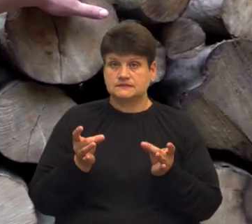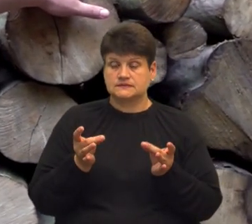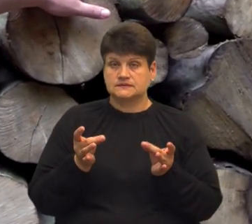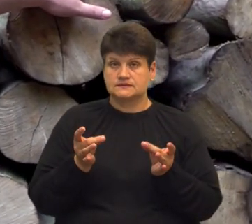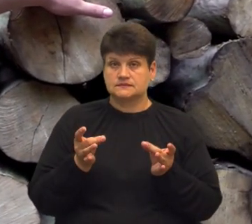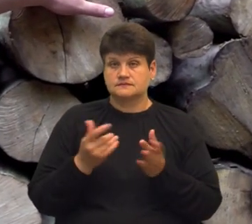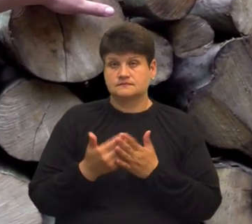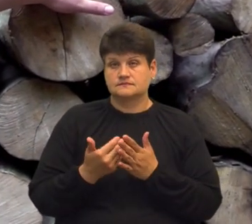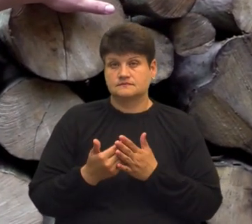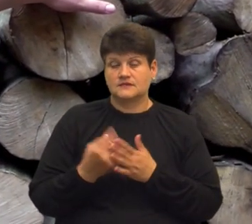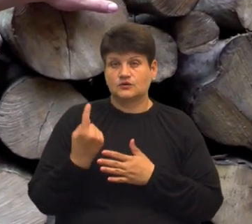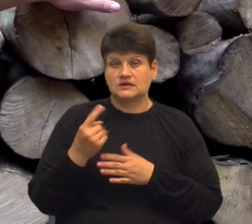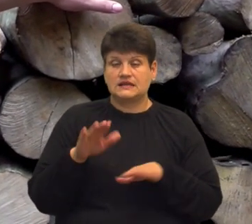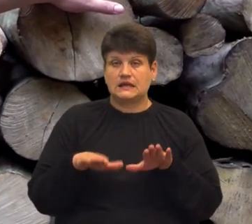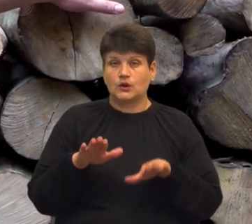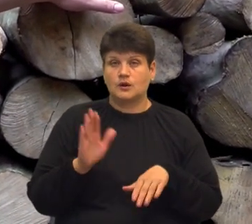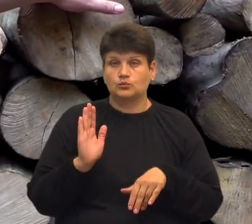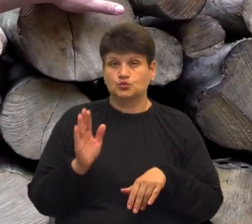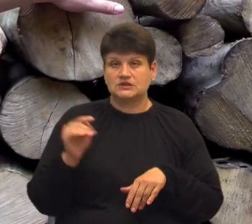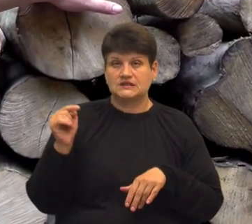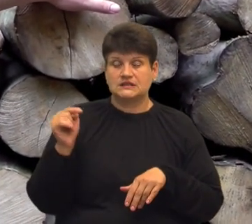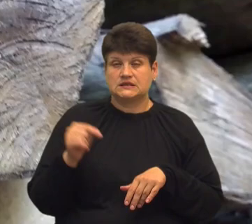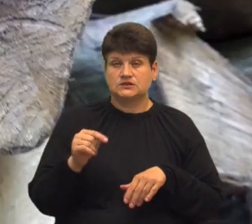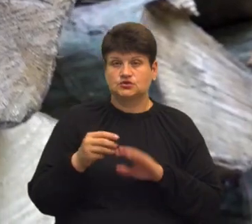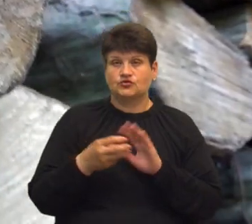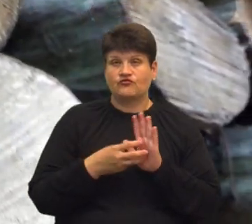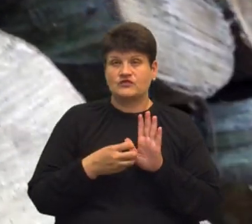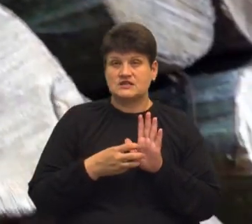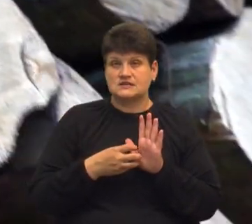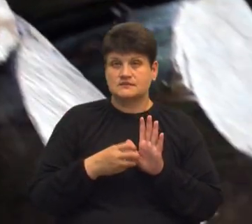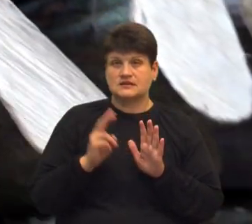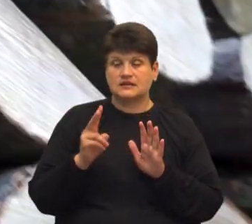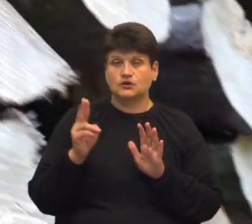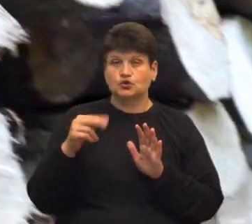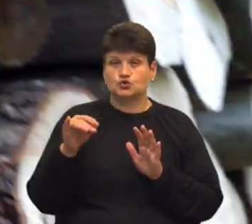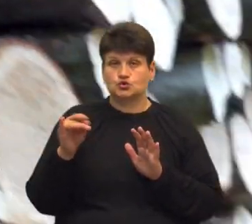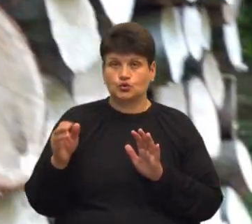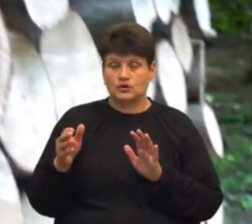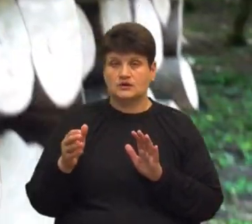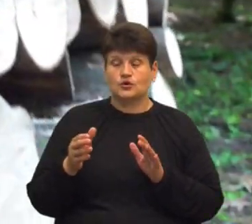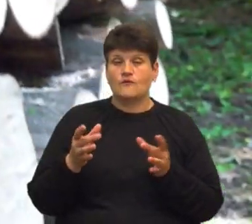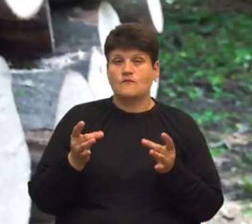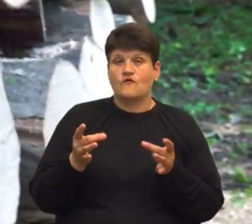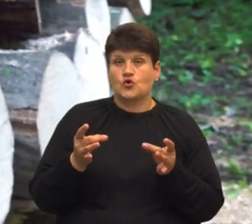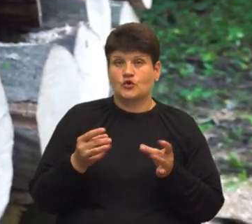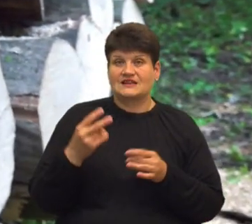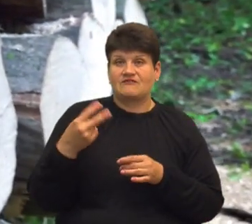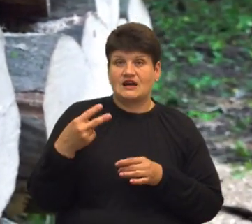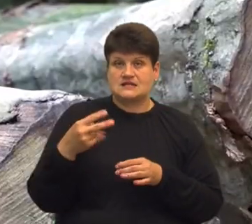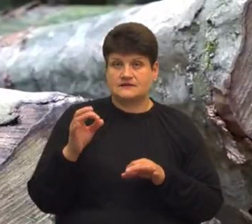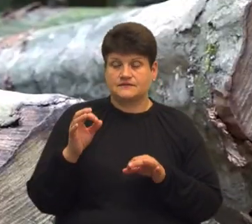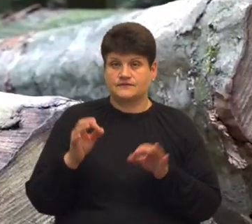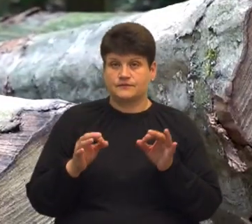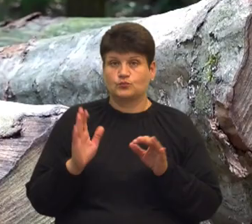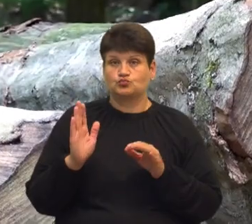орієнтовно на 1 кг буде 1800 кг, то при вологості 20 це буде